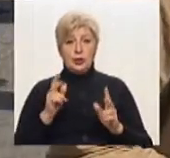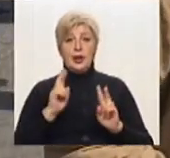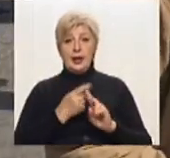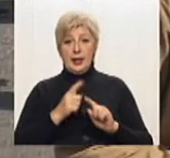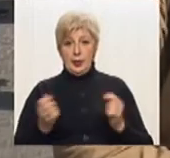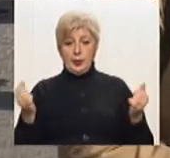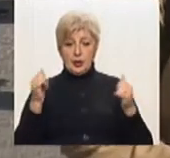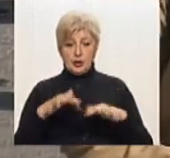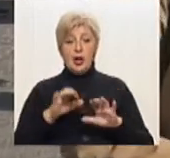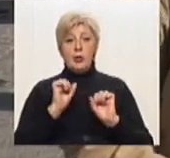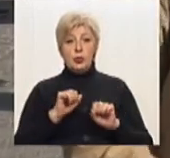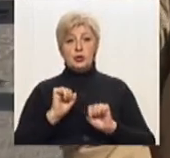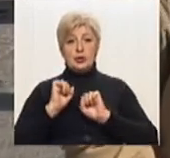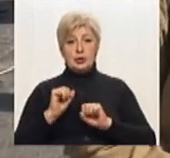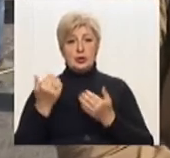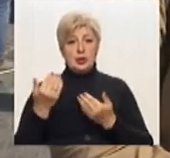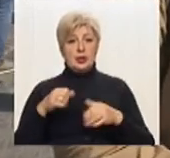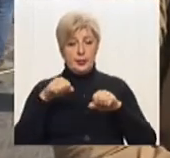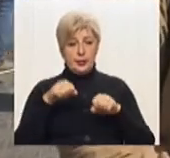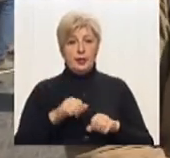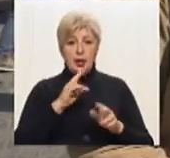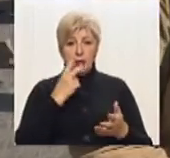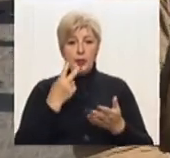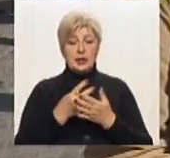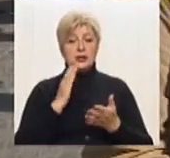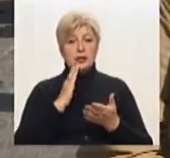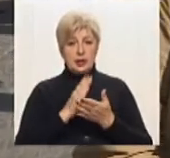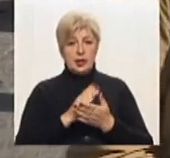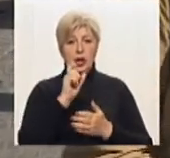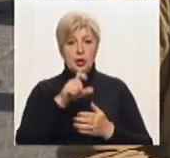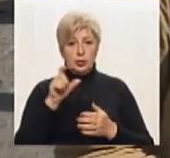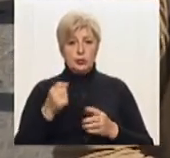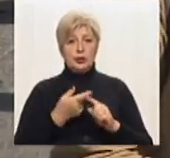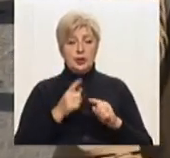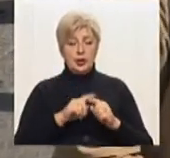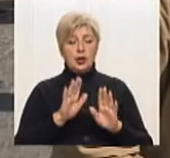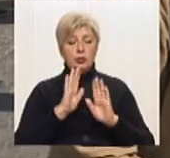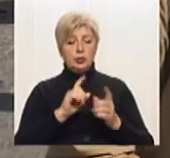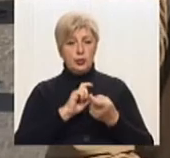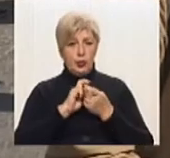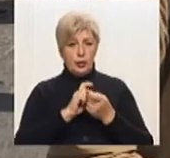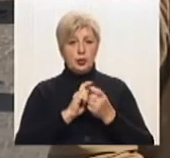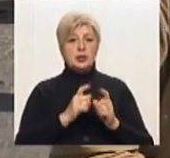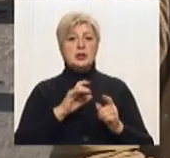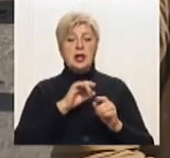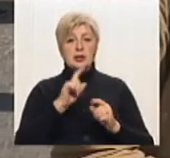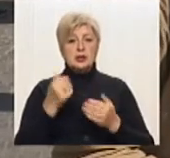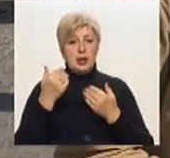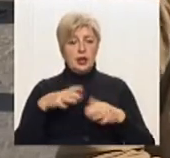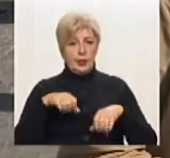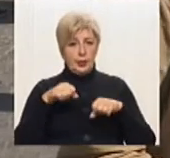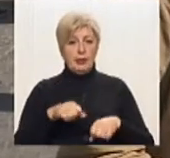захистити їхні права і показати, що є для них захист. Є люди, які будуть боротися за їхні права та життя».